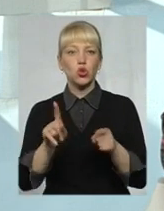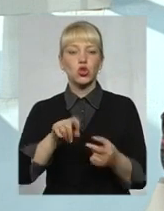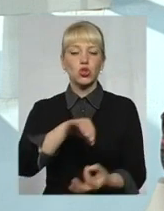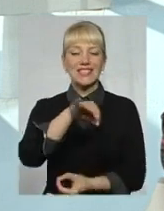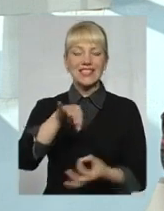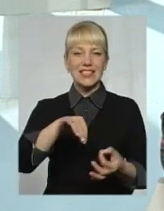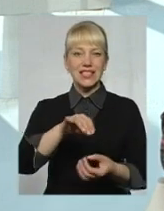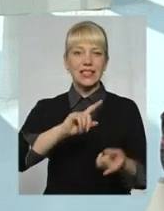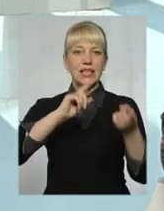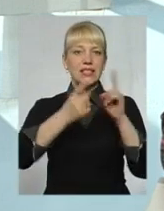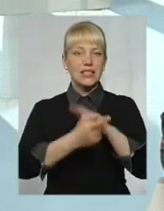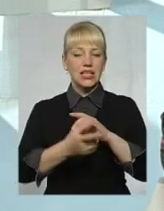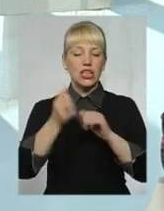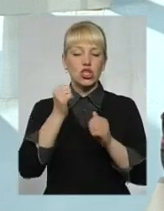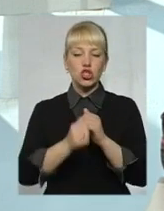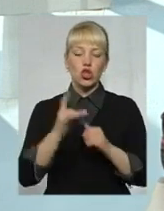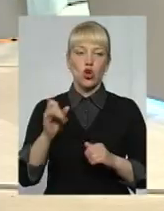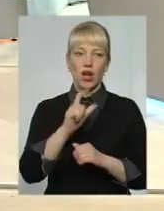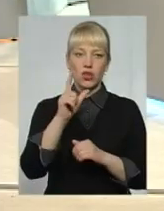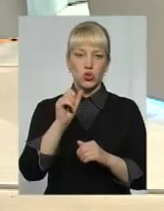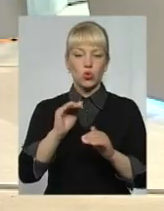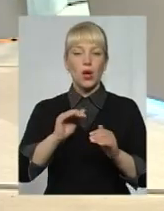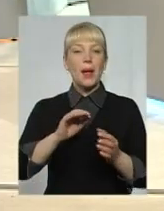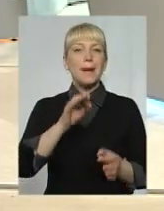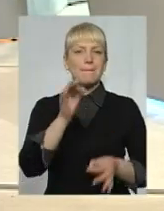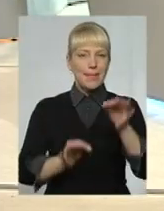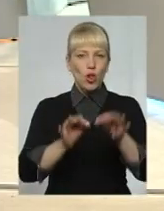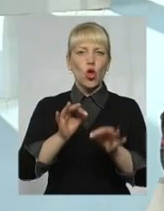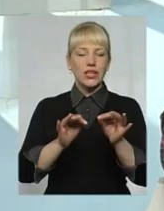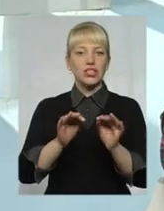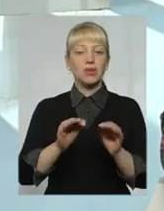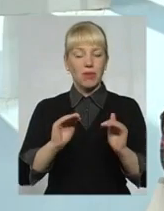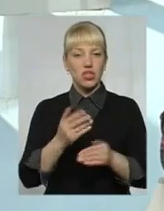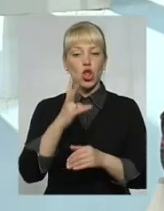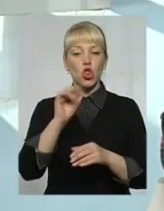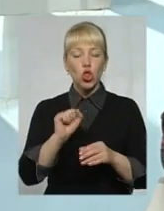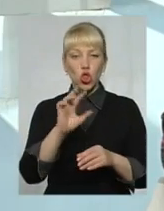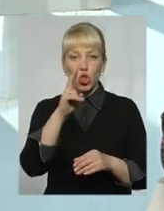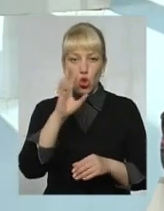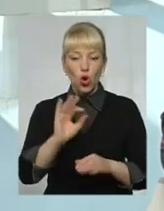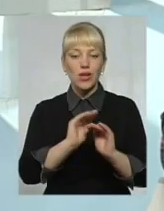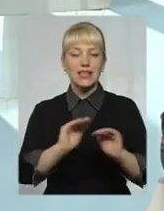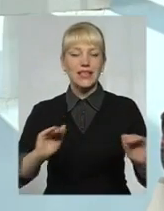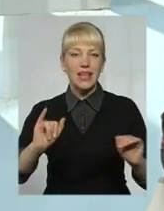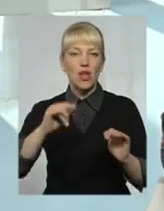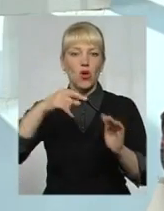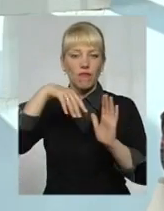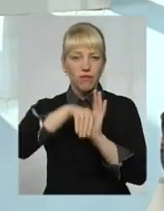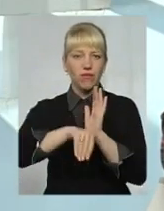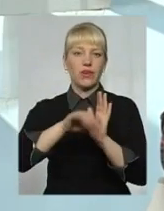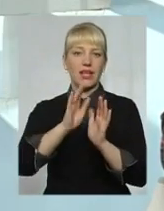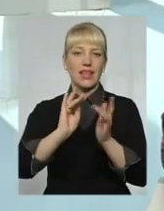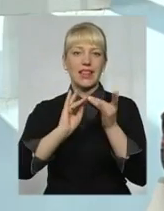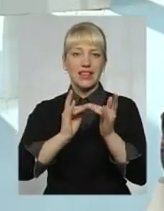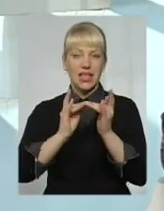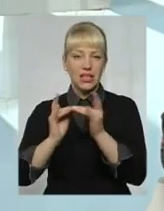стає щоразу менше. Біологічних. Однак вихованців-інтернатів стає більше, оскільки